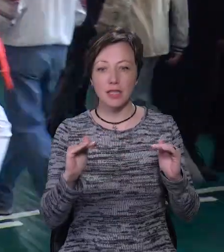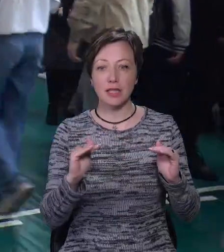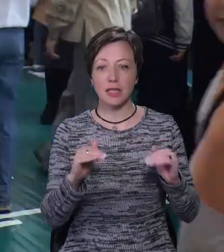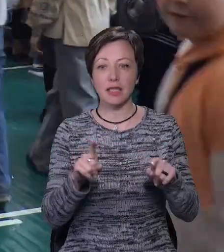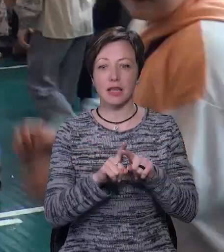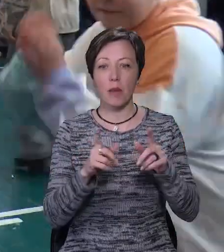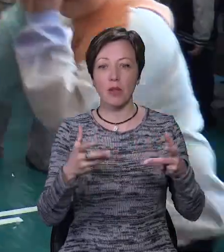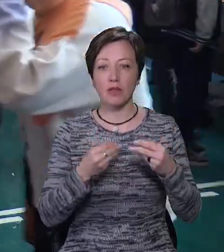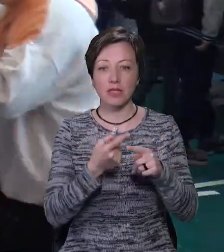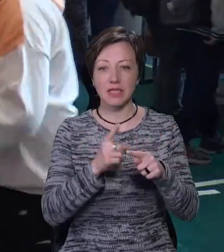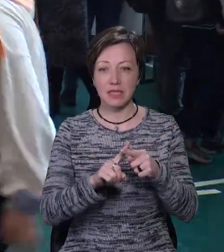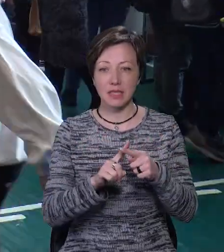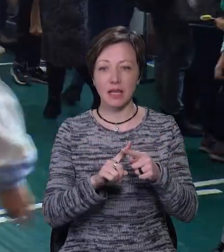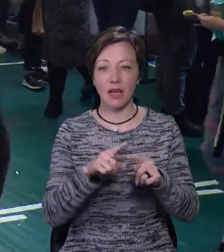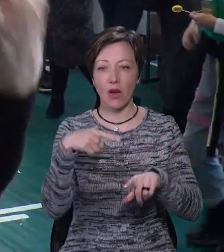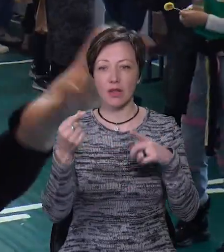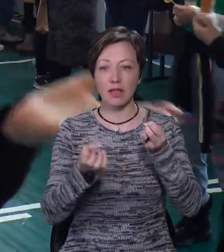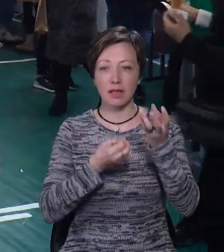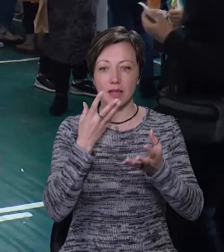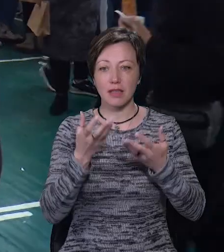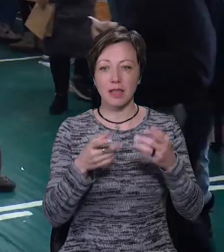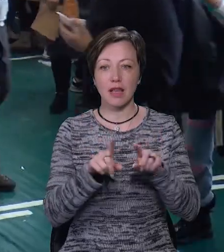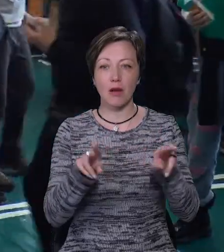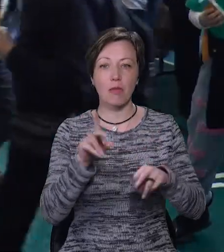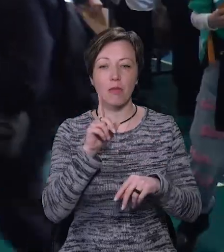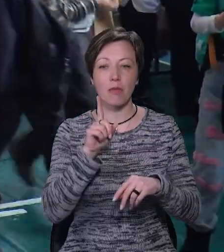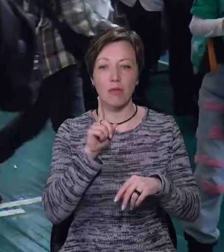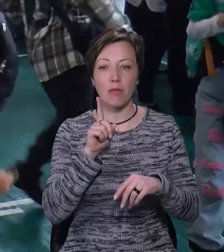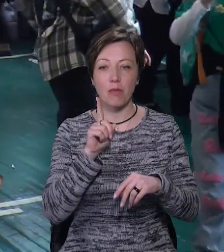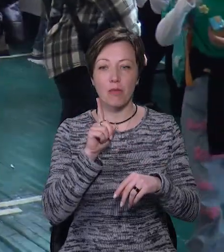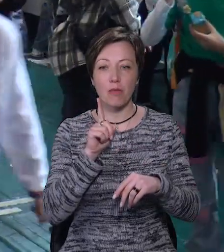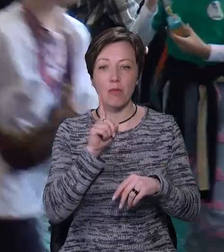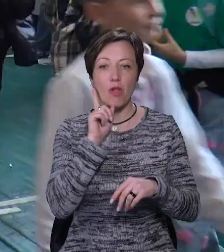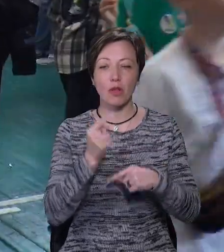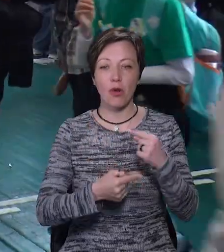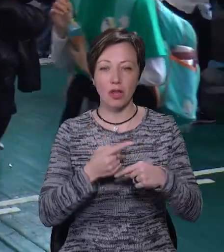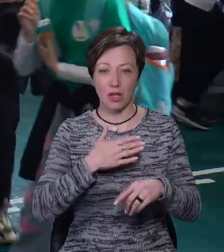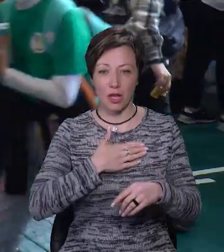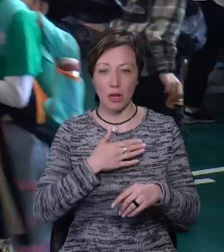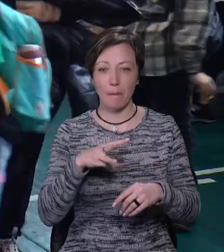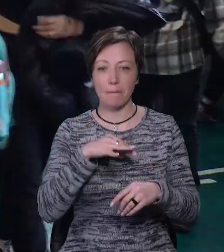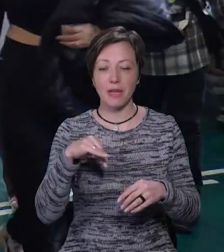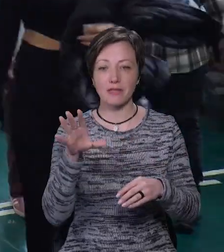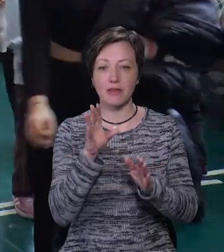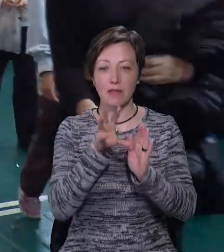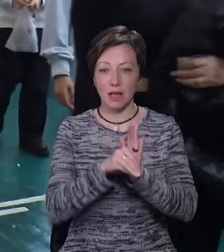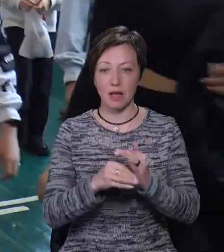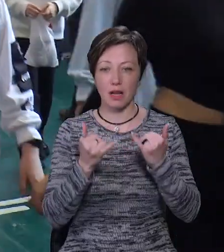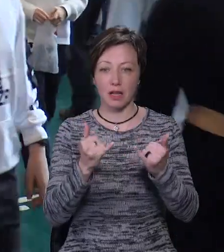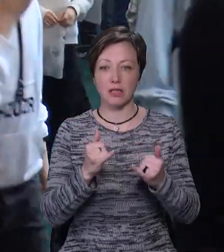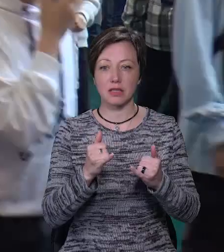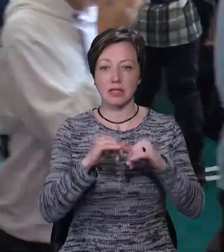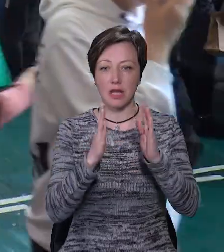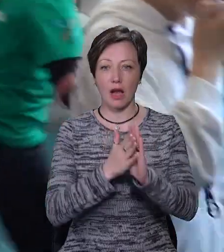мотивовані, що ось ці колоски, ці квіточки – як молоді, ми кажемо, що покоління наше. Ми все це вкладаємо для нашої